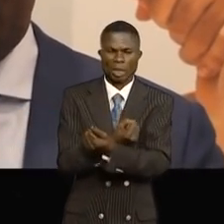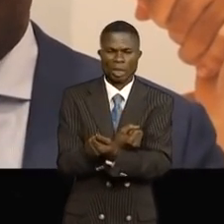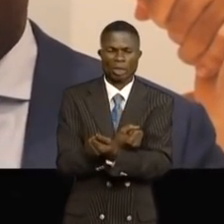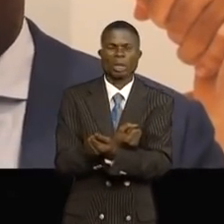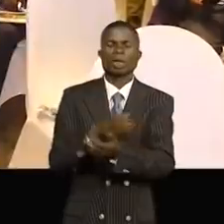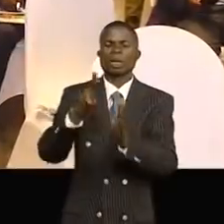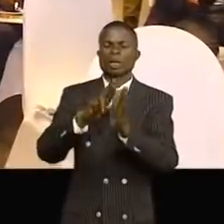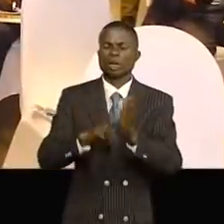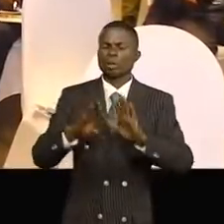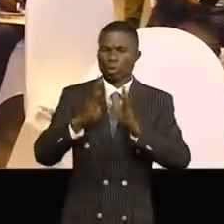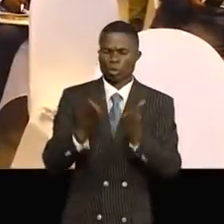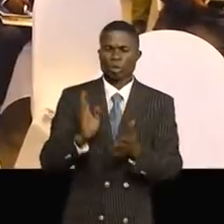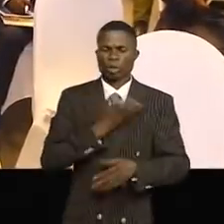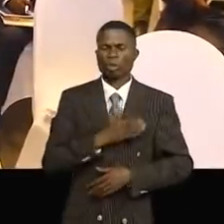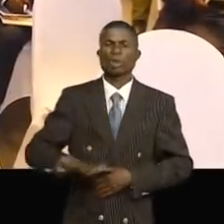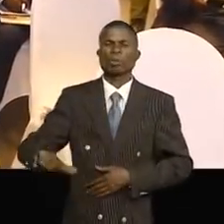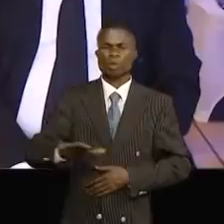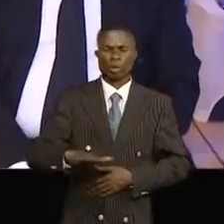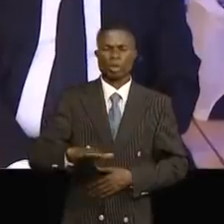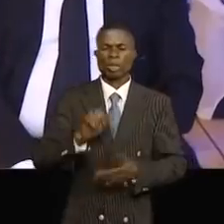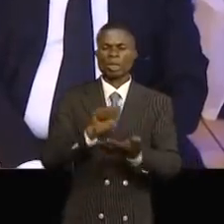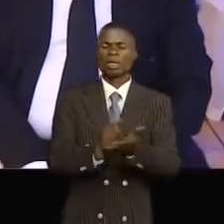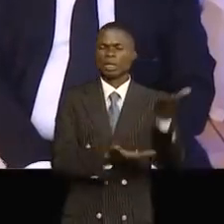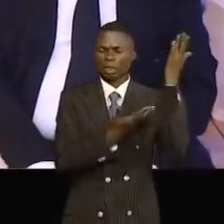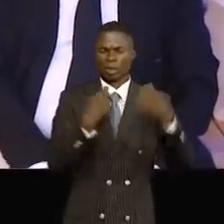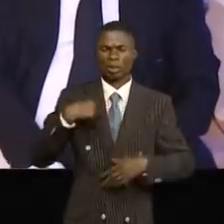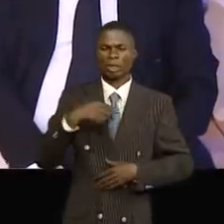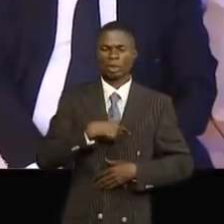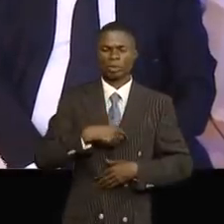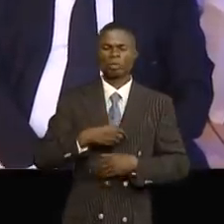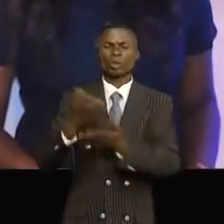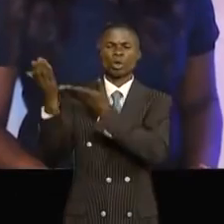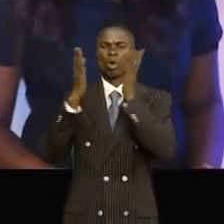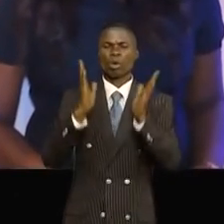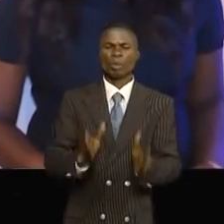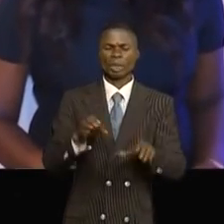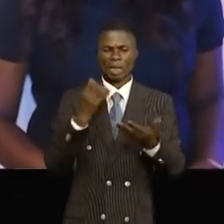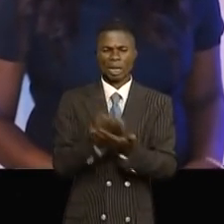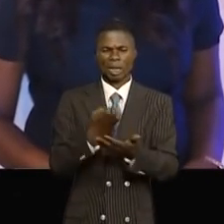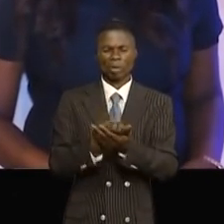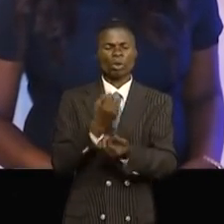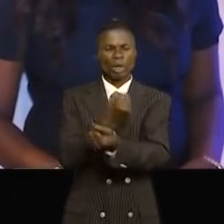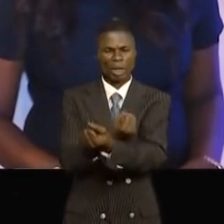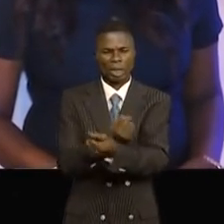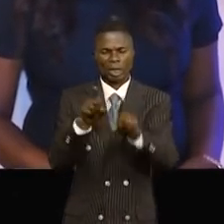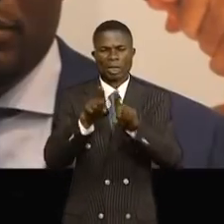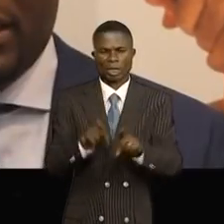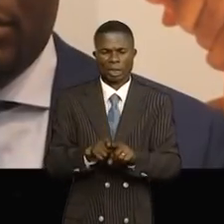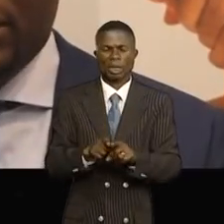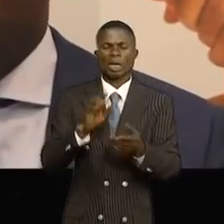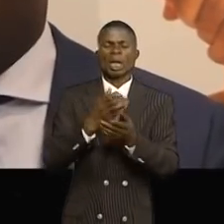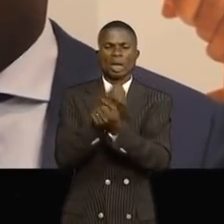réglementaires de la RDC. Il est important pour nous en tant qu'opérateurs économiques à respecter, à se